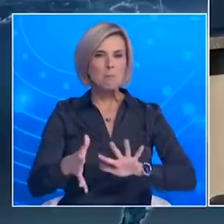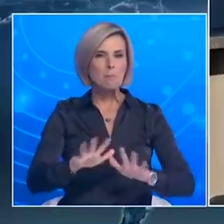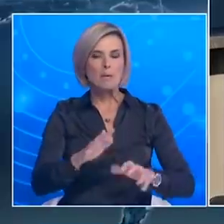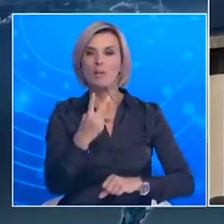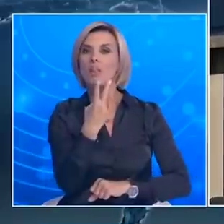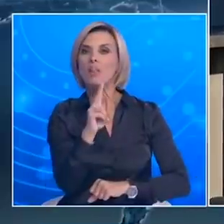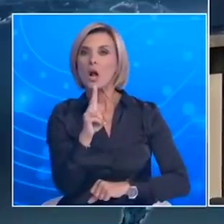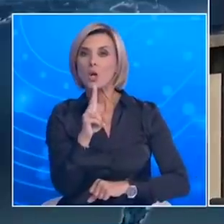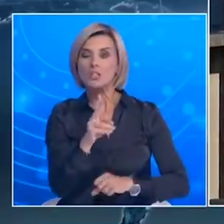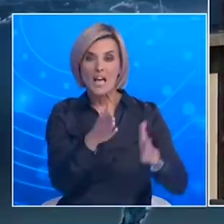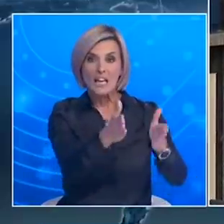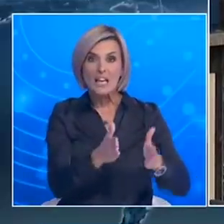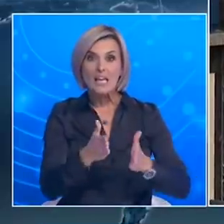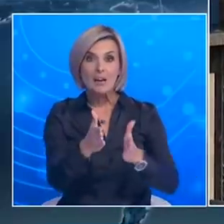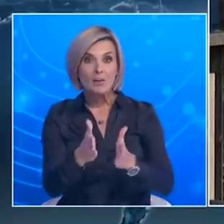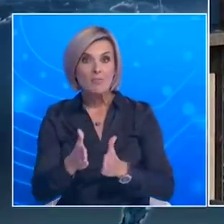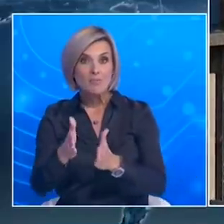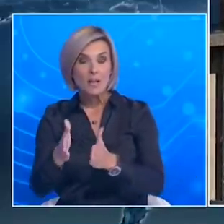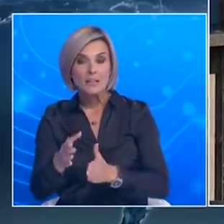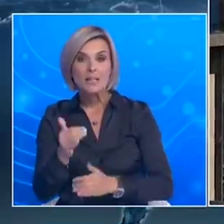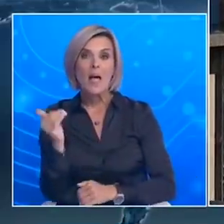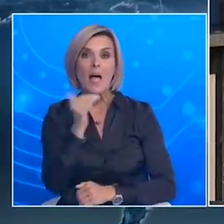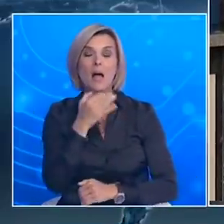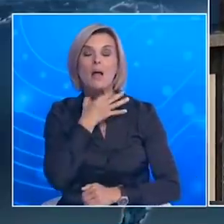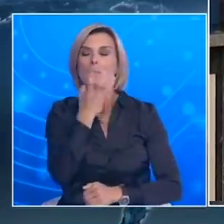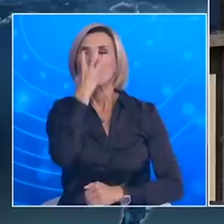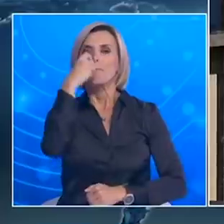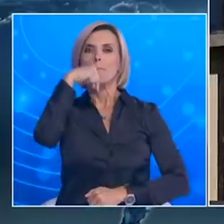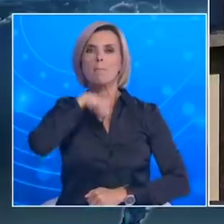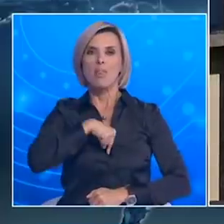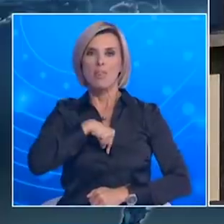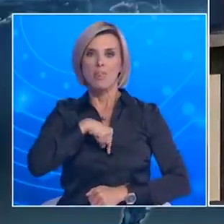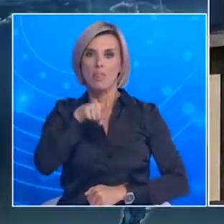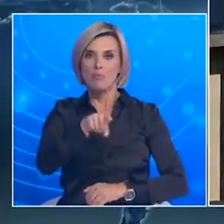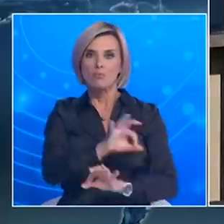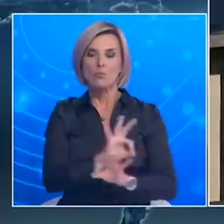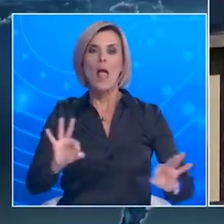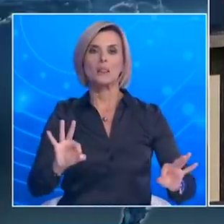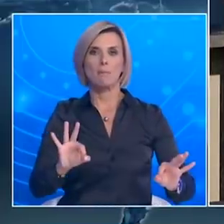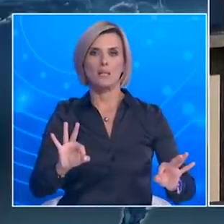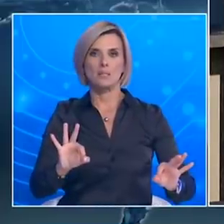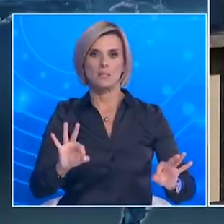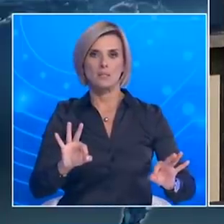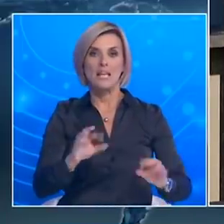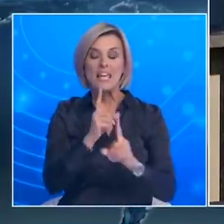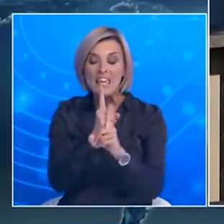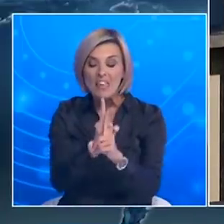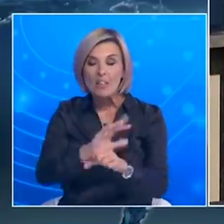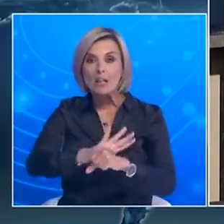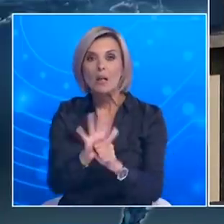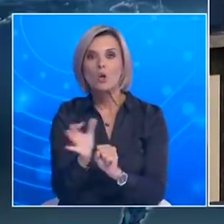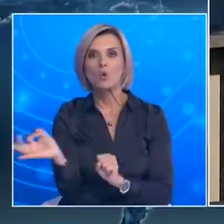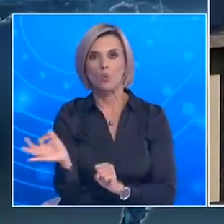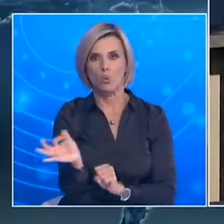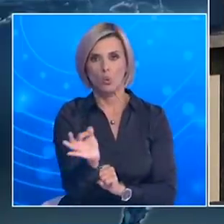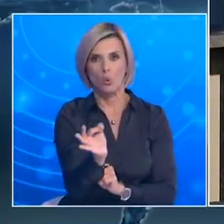200 κλίνες μονάδα ΜΕΘ δεσμευμένες αποκλειστικά για κορονοϊό Την αντίστοιχη